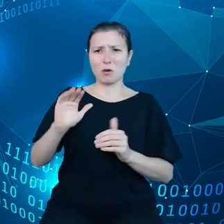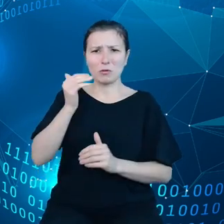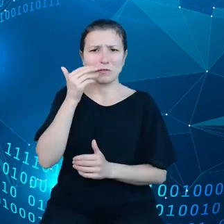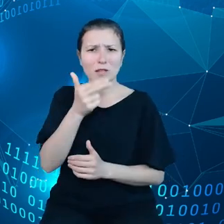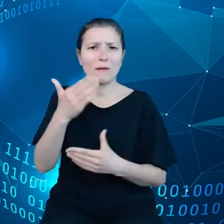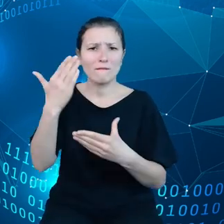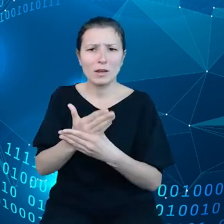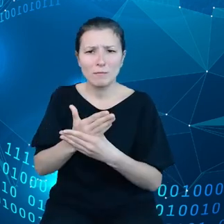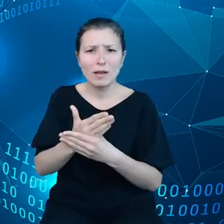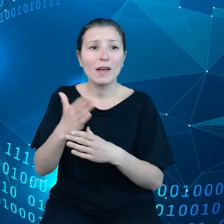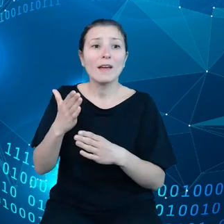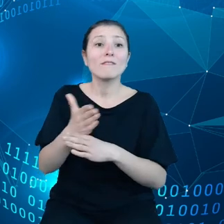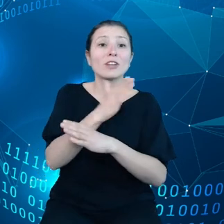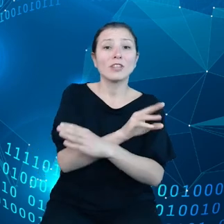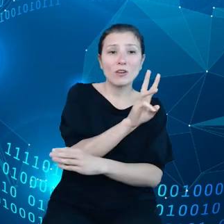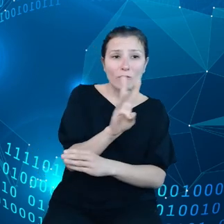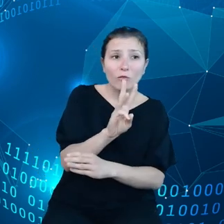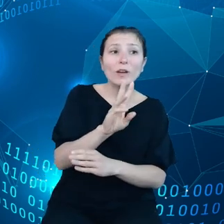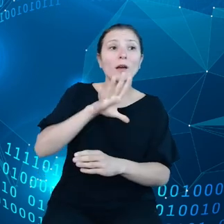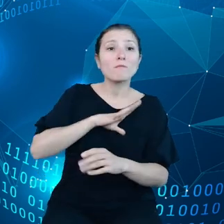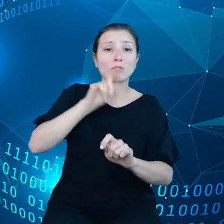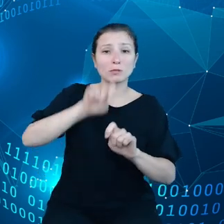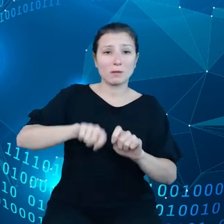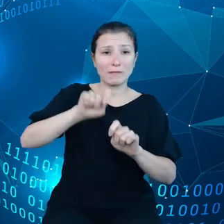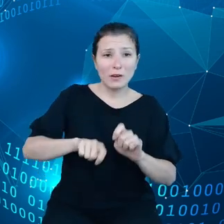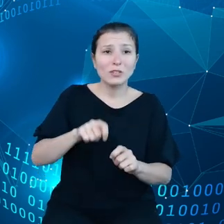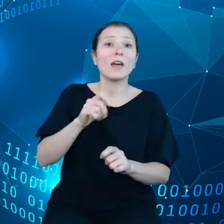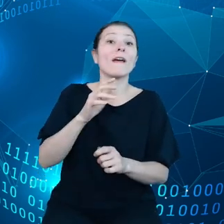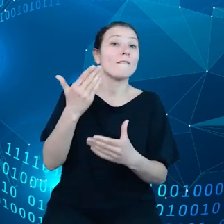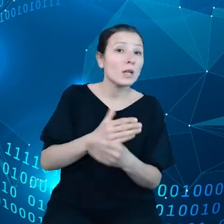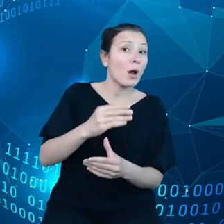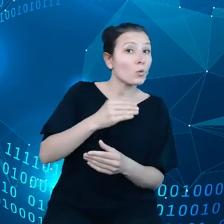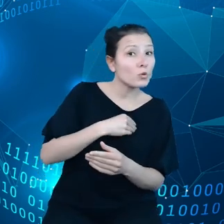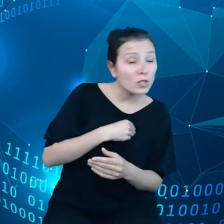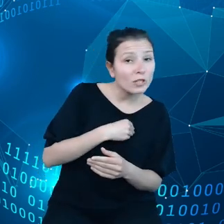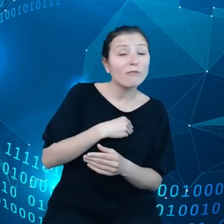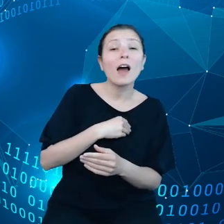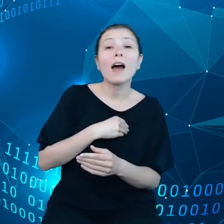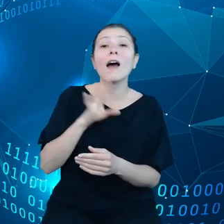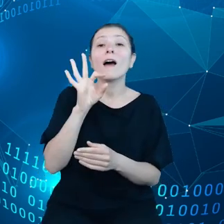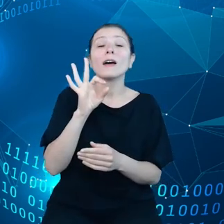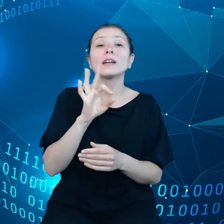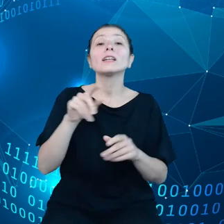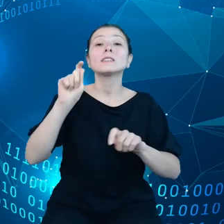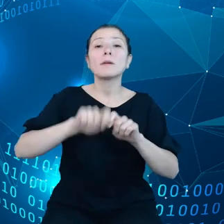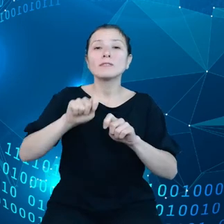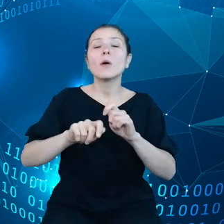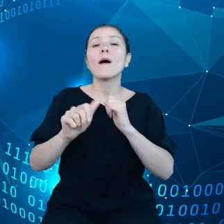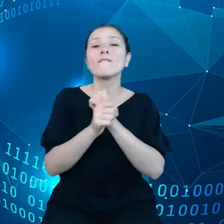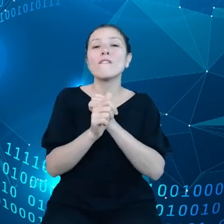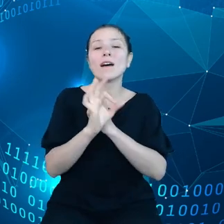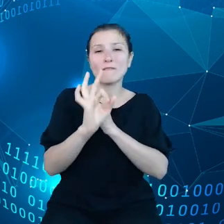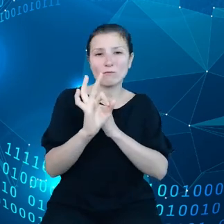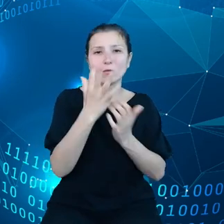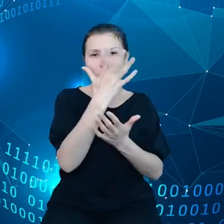poprzednim miejscu, gdzie sprawdzała jej wiarygodność, czy w ogóle odpis pobierała. później, skoro